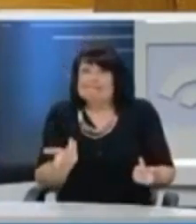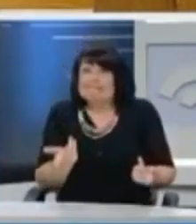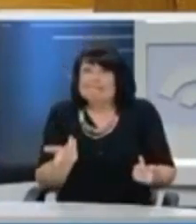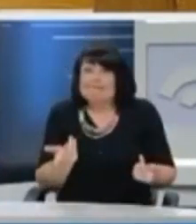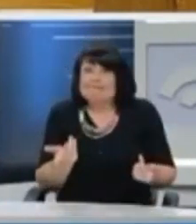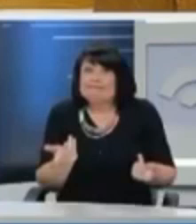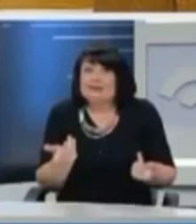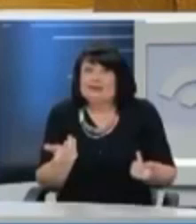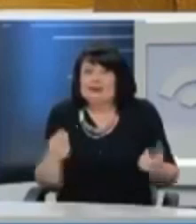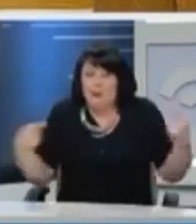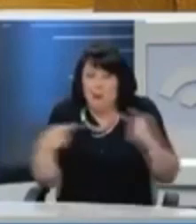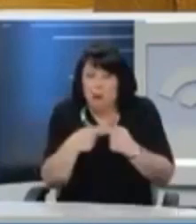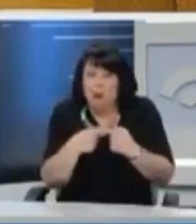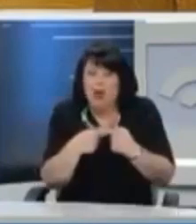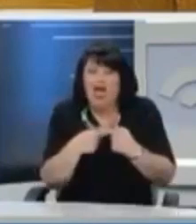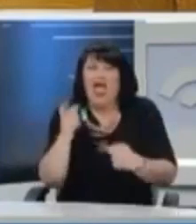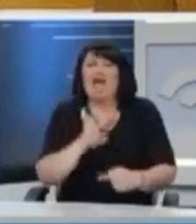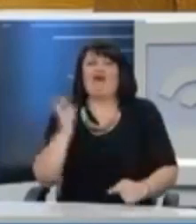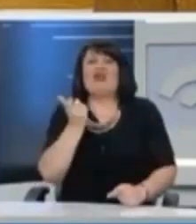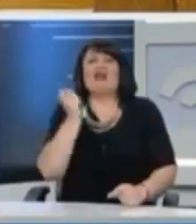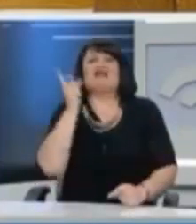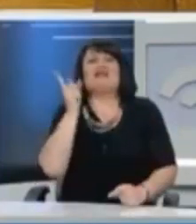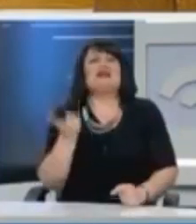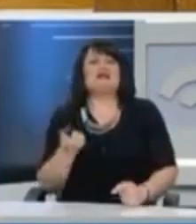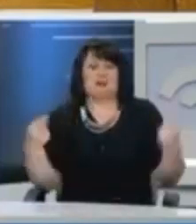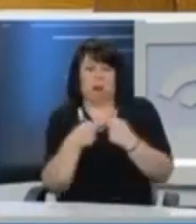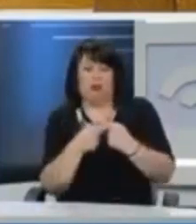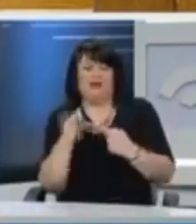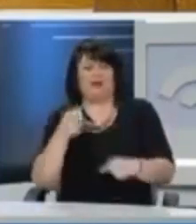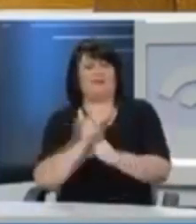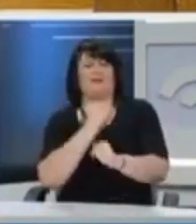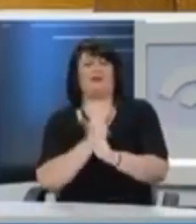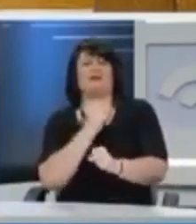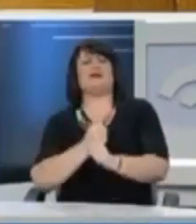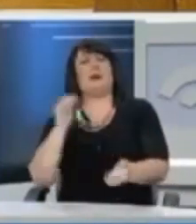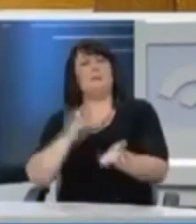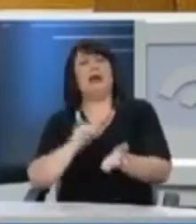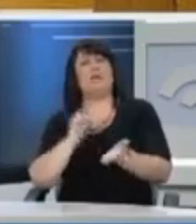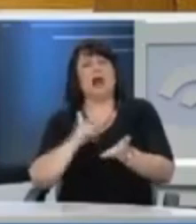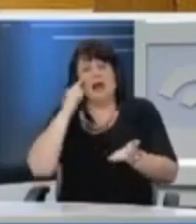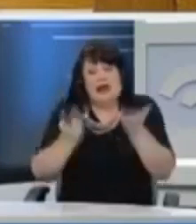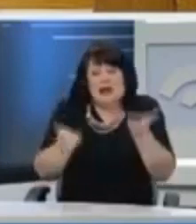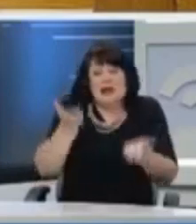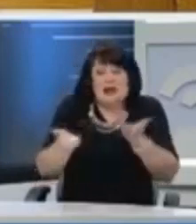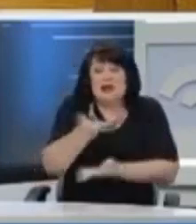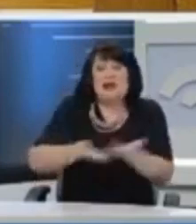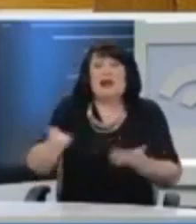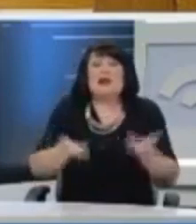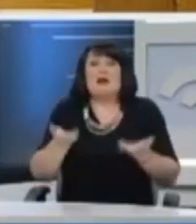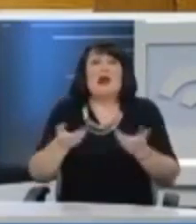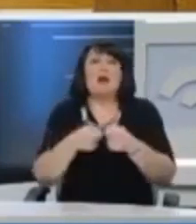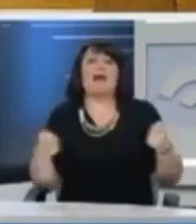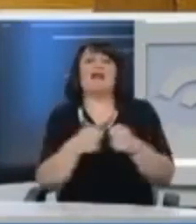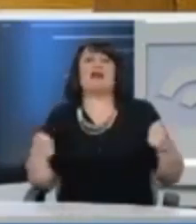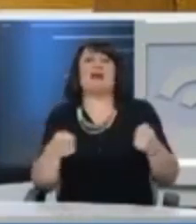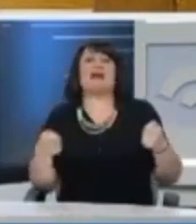Ποια ρήξη θα κάνετε. Με τους δανειστές, οι οποίοι θα επιμένουν σε νέα ισοδύναμα μέτρα για να ξανανεβάσετε